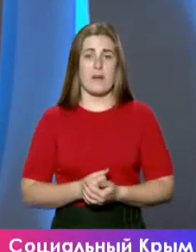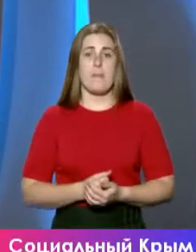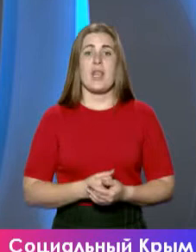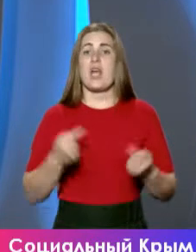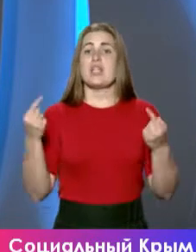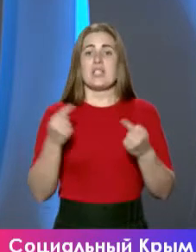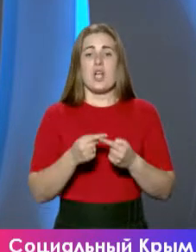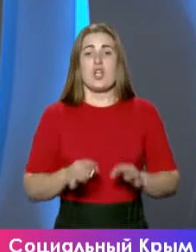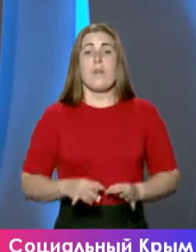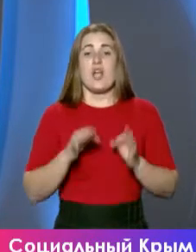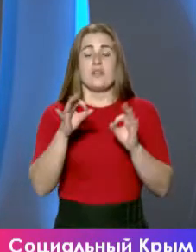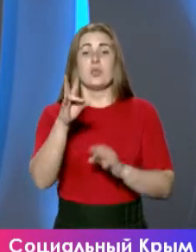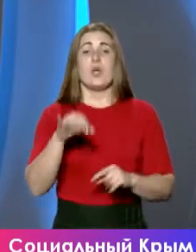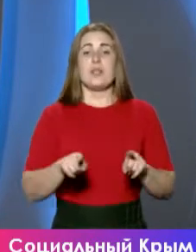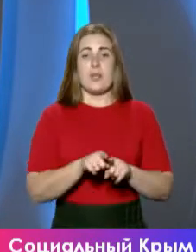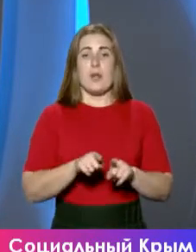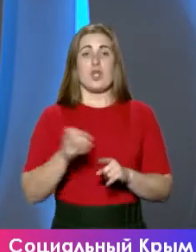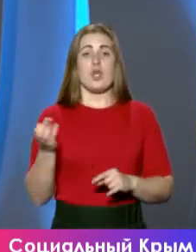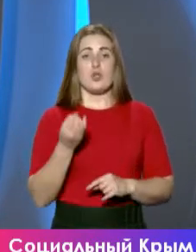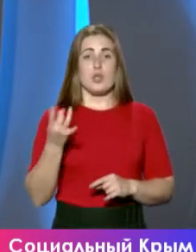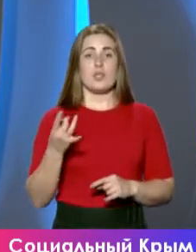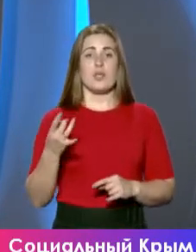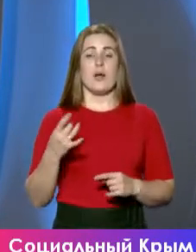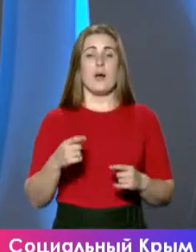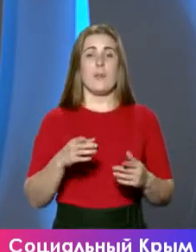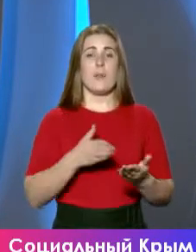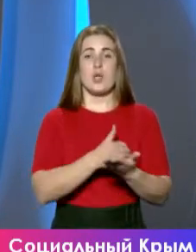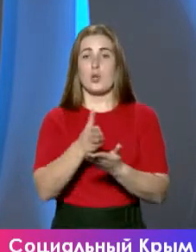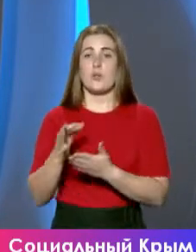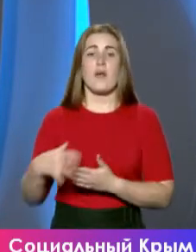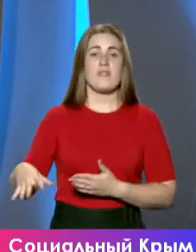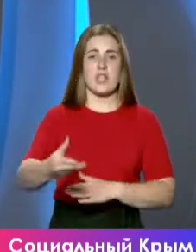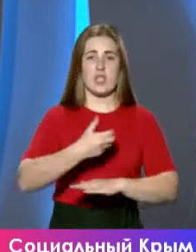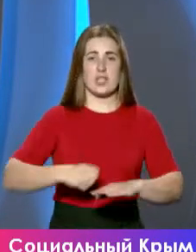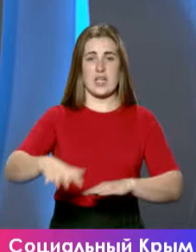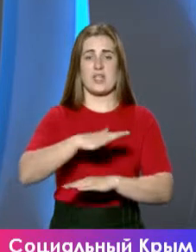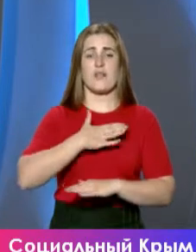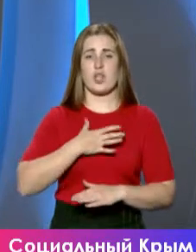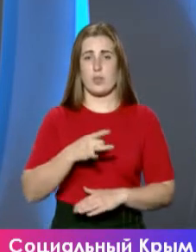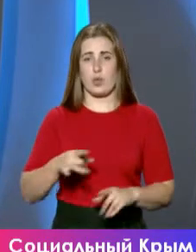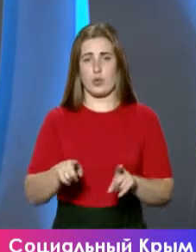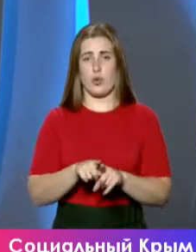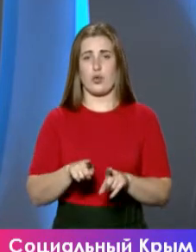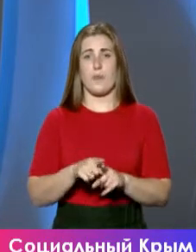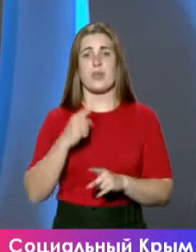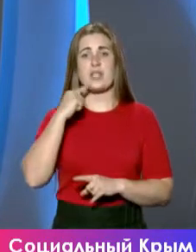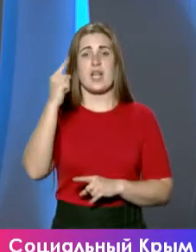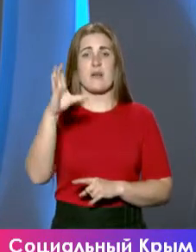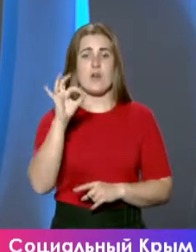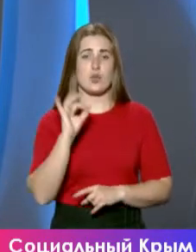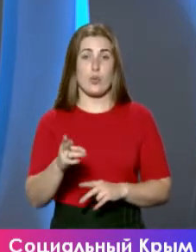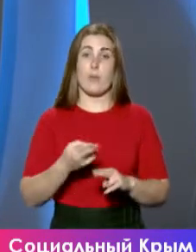оправданные, да. Но, тем не менее, еще раз говорю, перекрестки идут по всей нашей стране, в том числе и в нашем регионе, и на Дальнем Востоке.